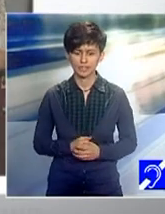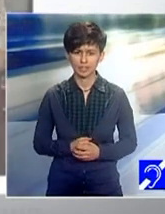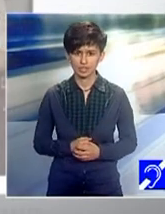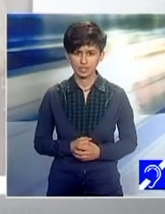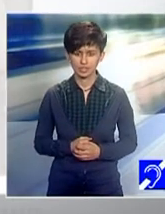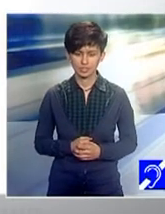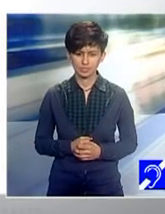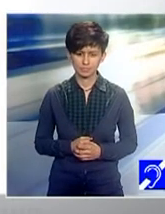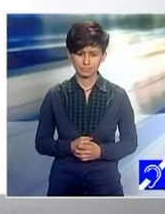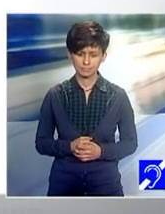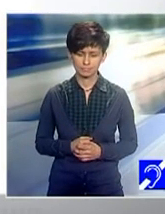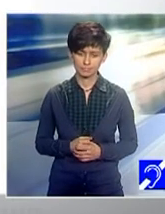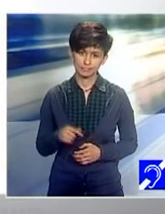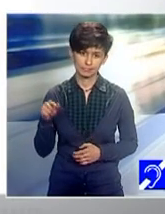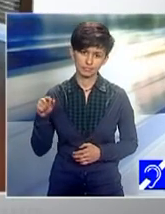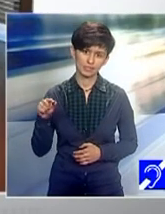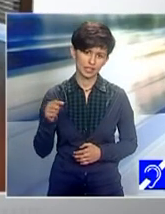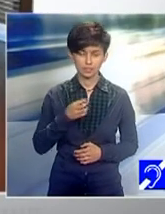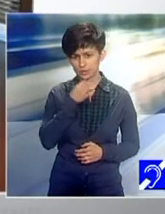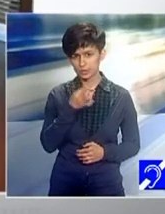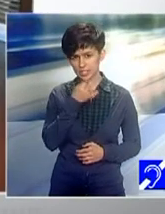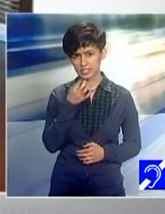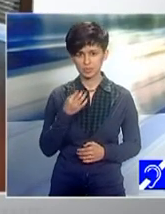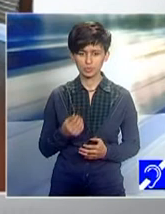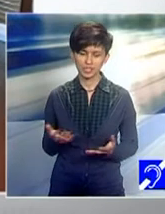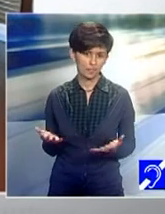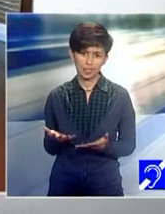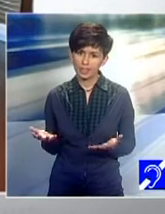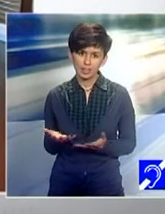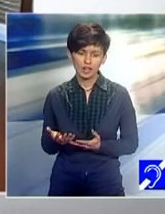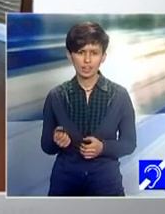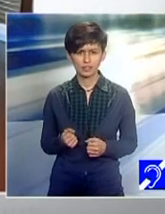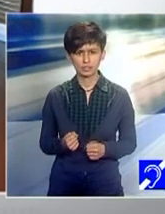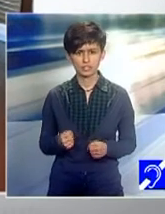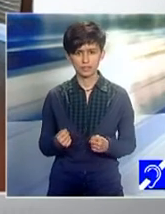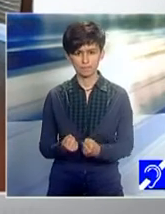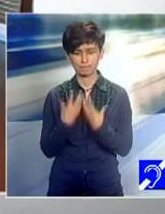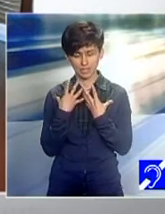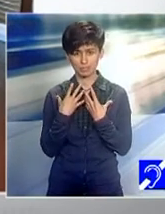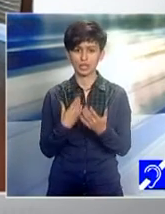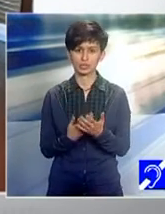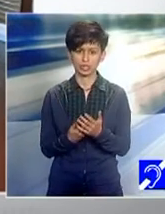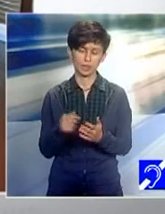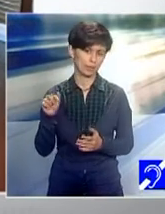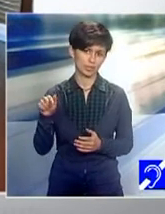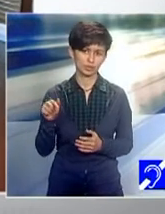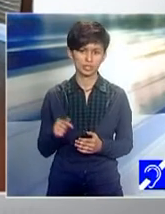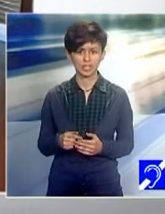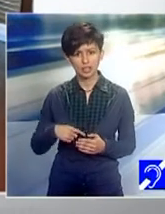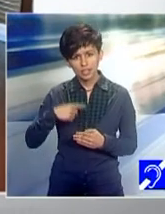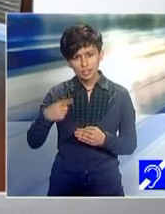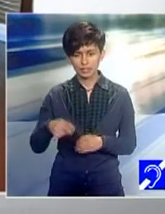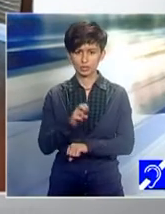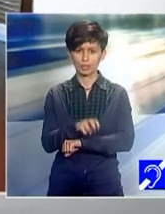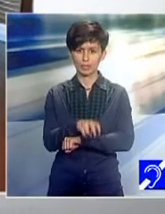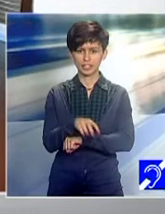Cătălina, spune-ne în încheierea discuției noastre care a fost impactul pentru tine personal în urma participării la